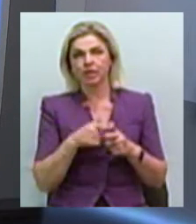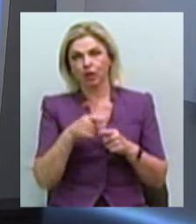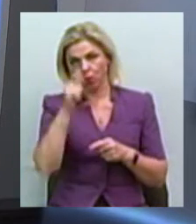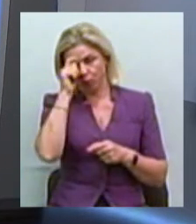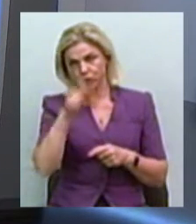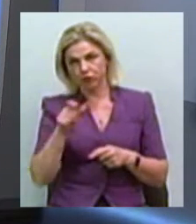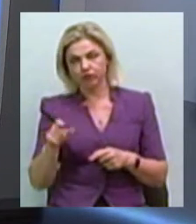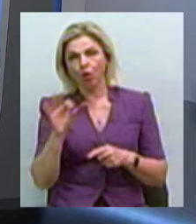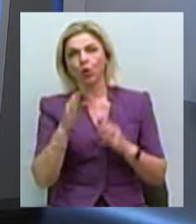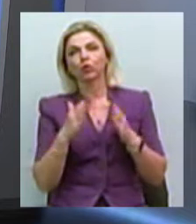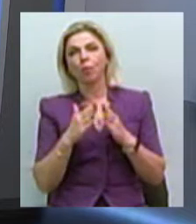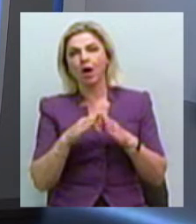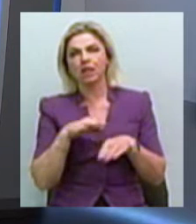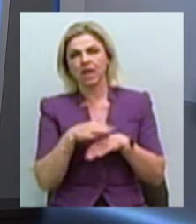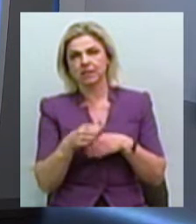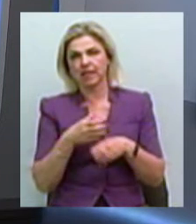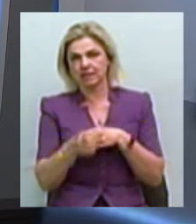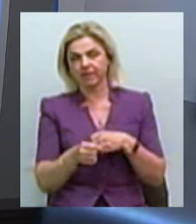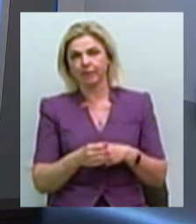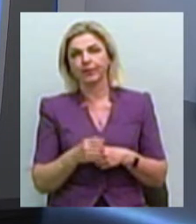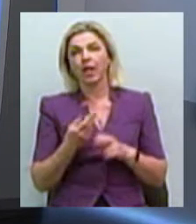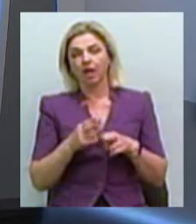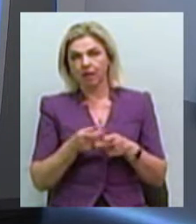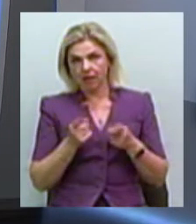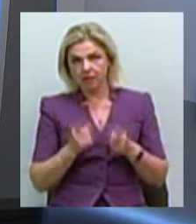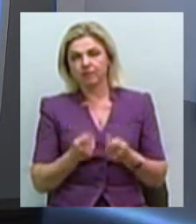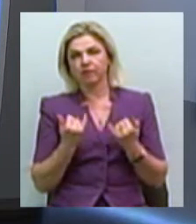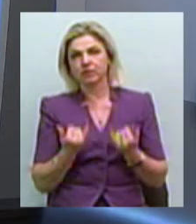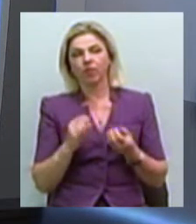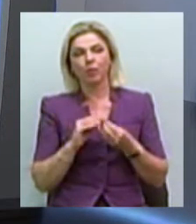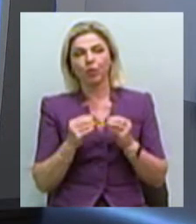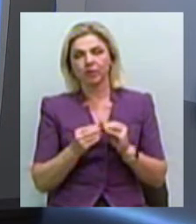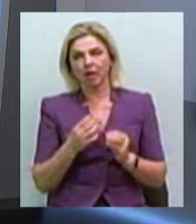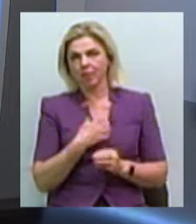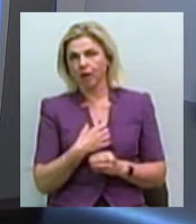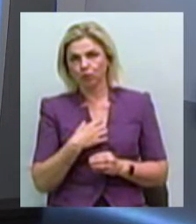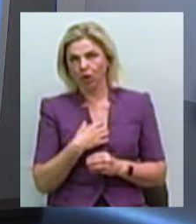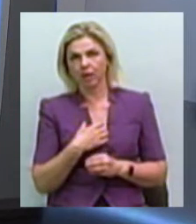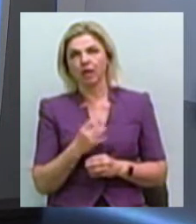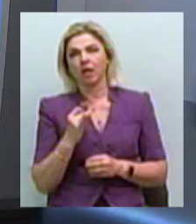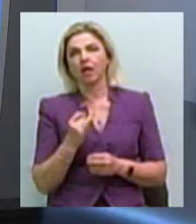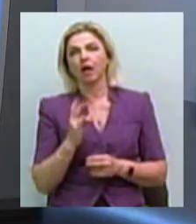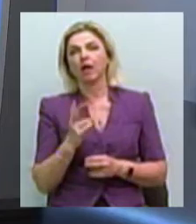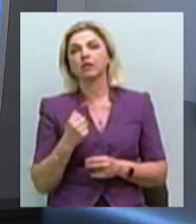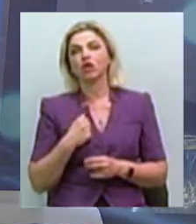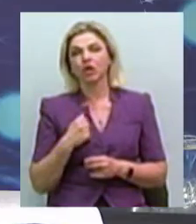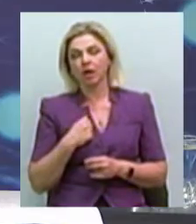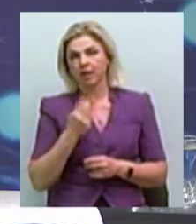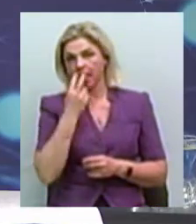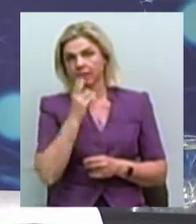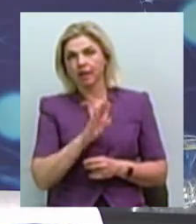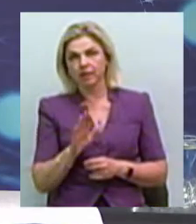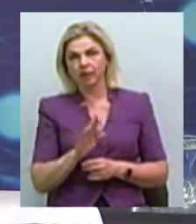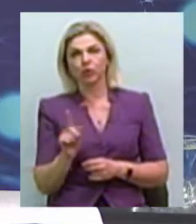проблема домашнього насильства – це дійсно проблема, яка є сьогодні актуальною, вона є на часі. На жаль, не дивлячись на те,